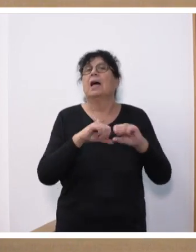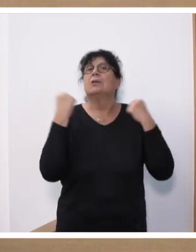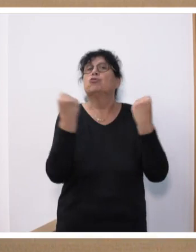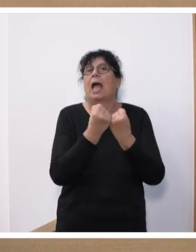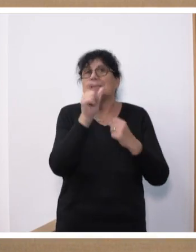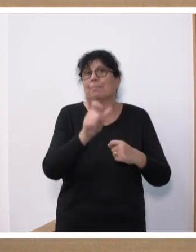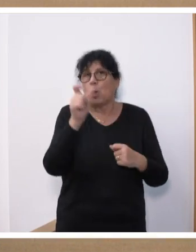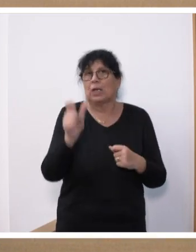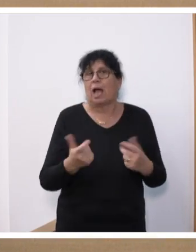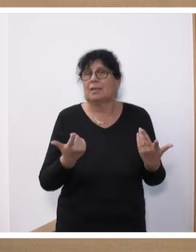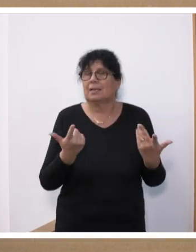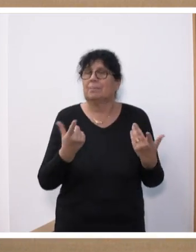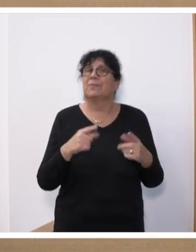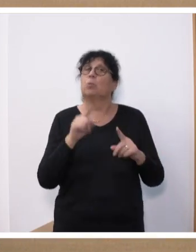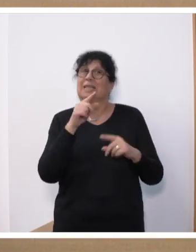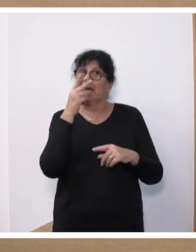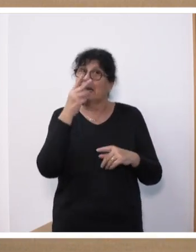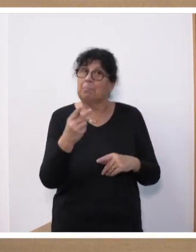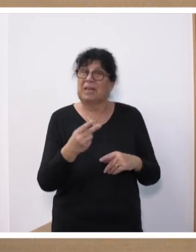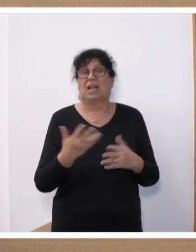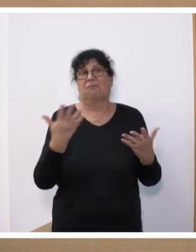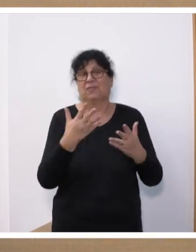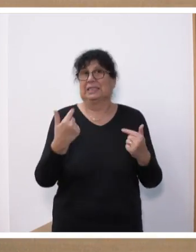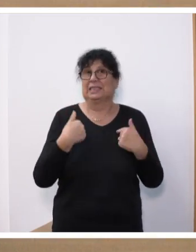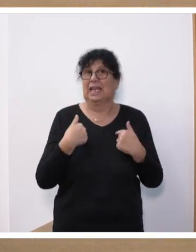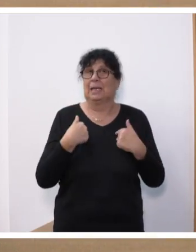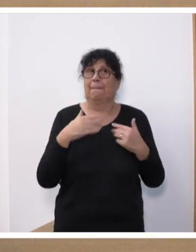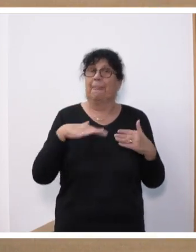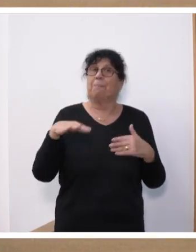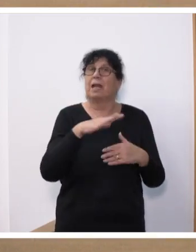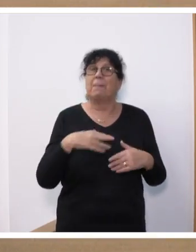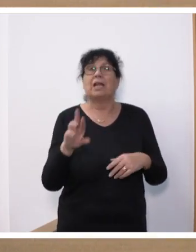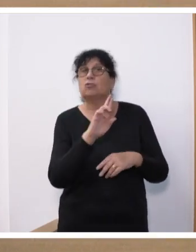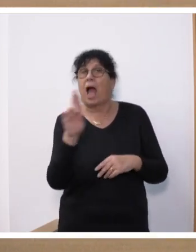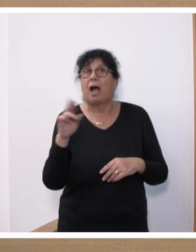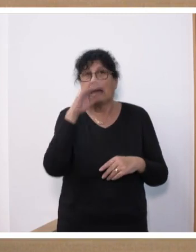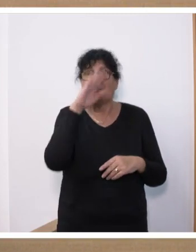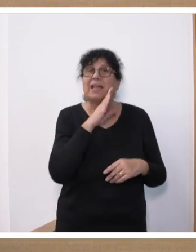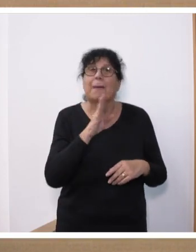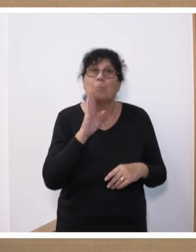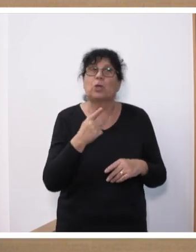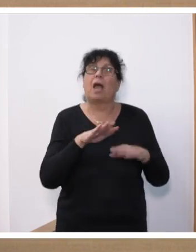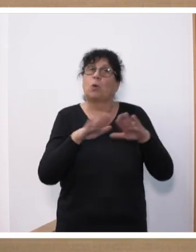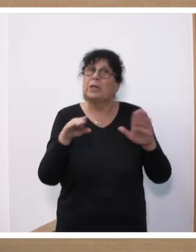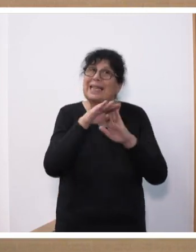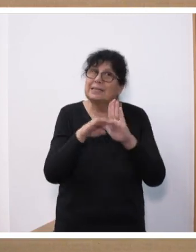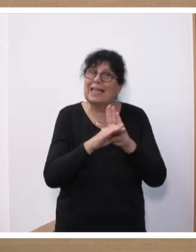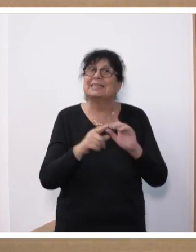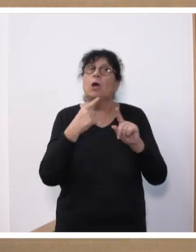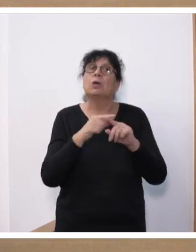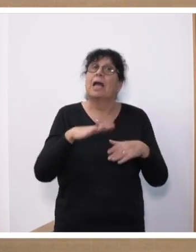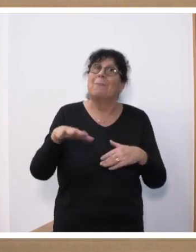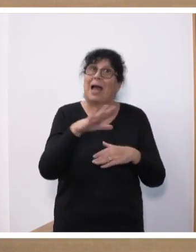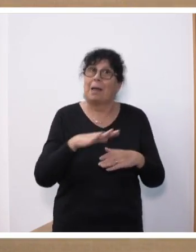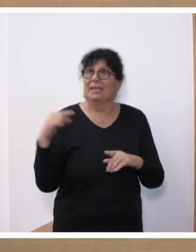und im Hinblick auf das, was sich der Parlamentarische Rat, die Väter und Mütter des Grundgesetzes und ja im Übrigen auch die Parlamente